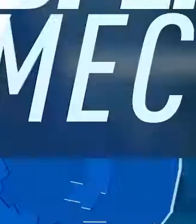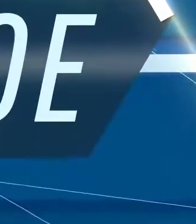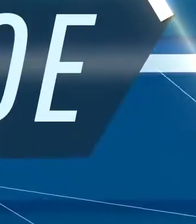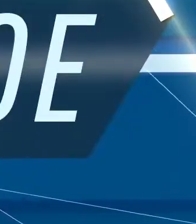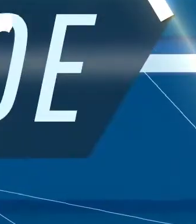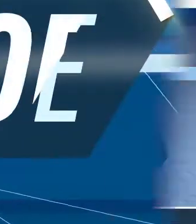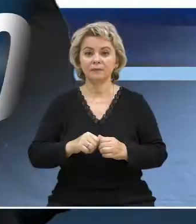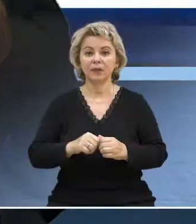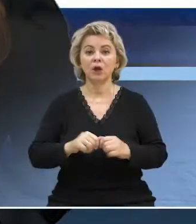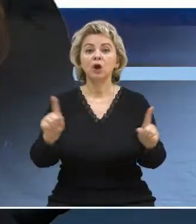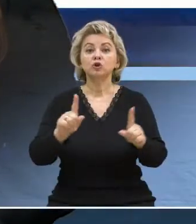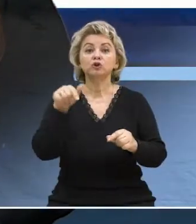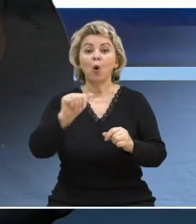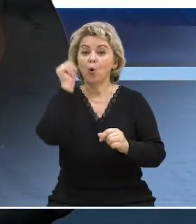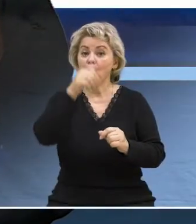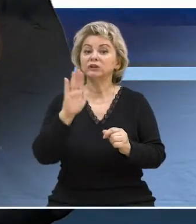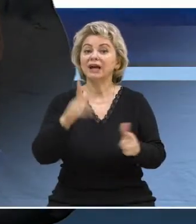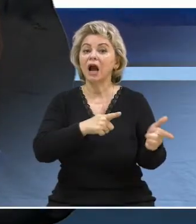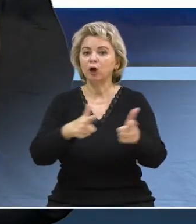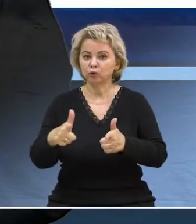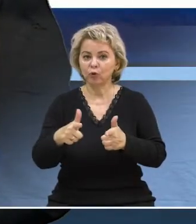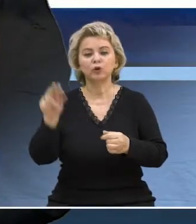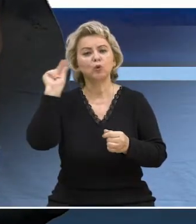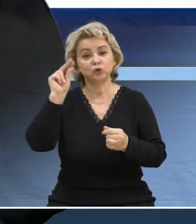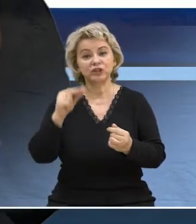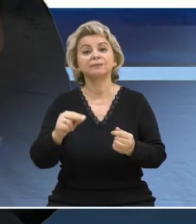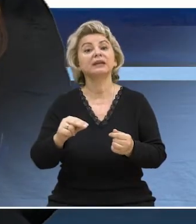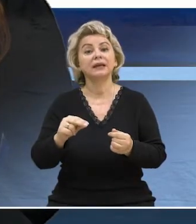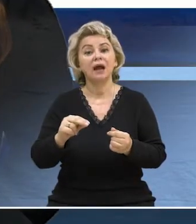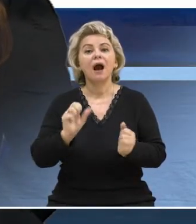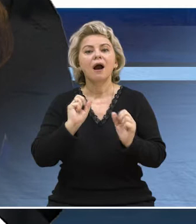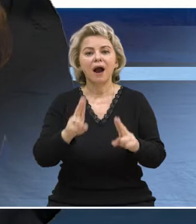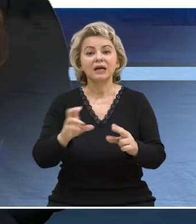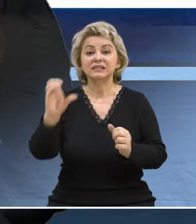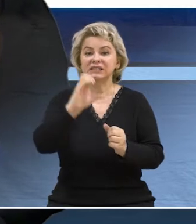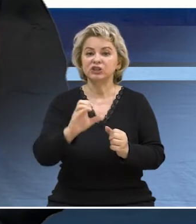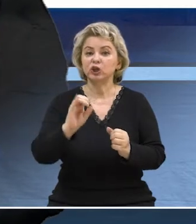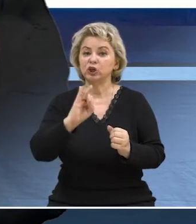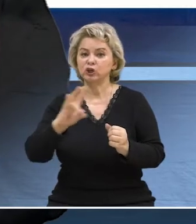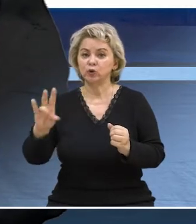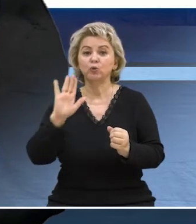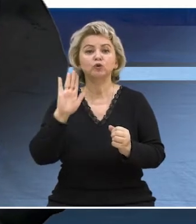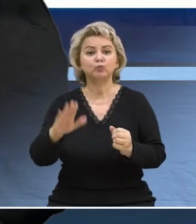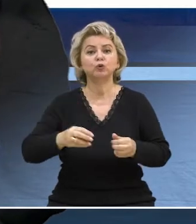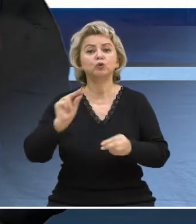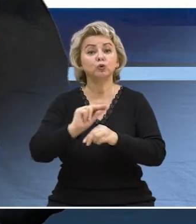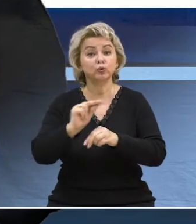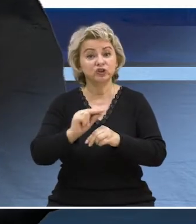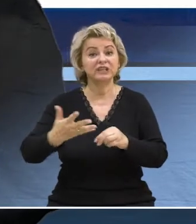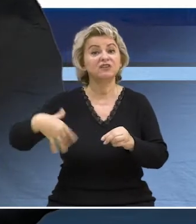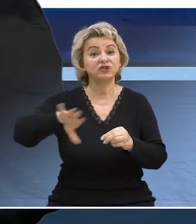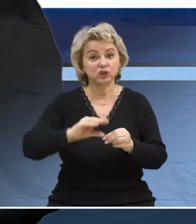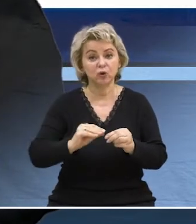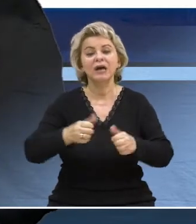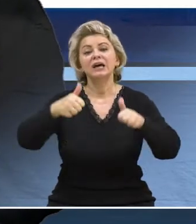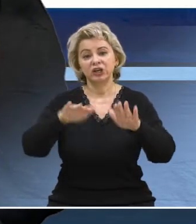местное». Что год грядущий нам готовит? Учебный, разумеется. Как с сентября по июнь будут сеять разумное,